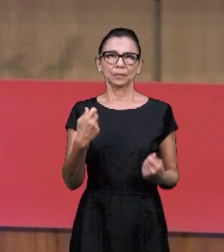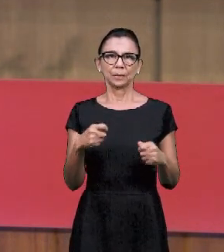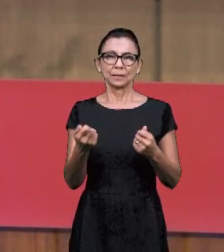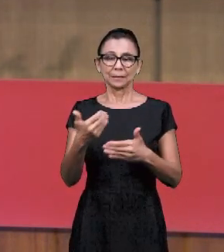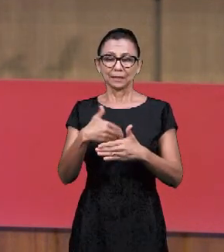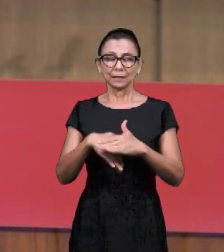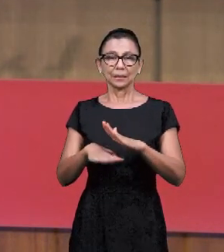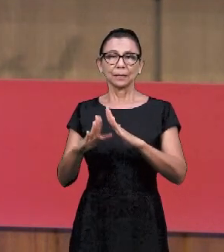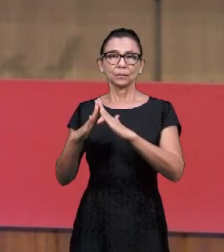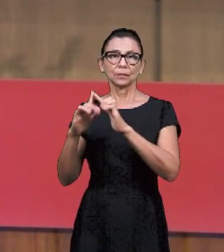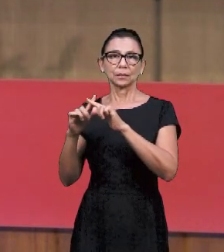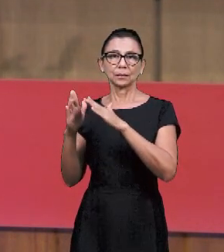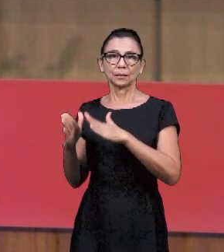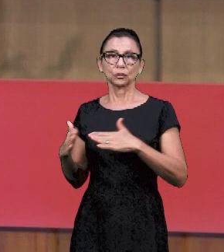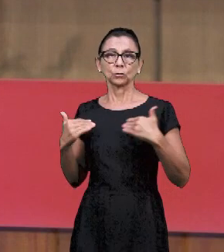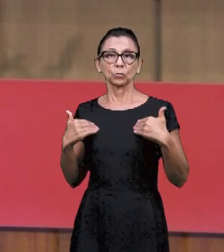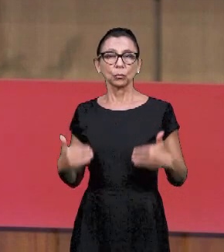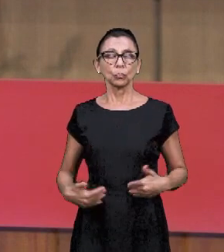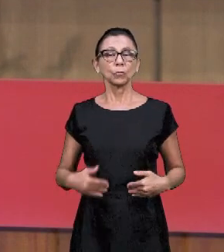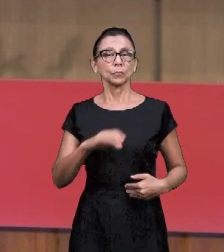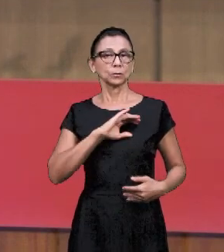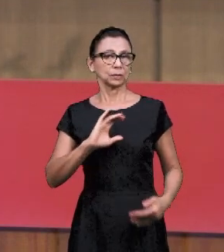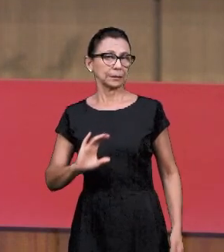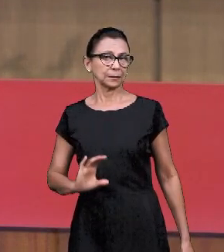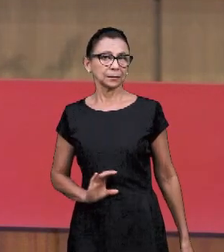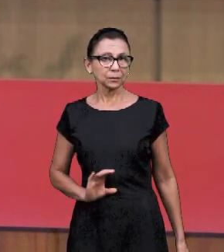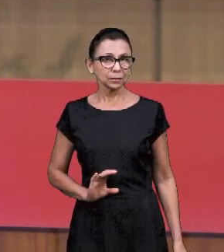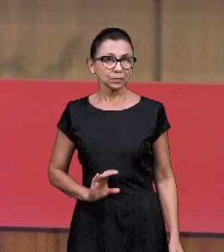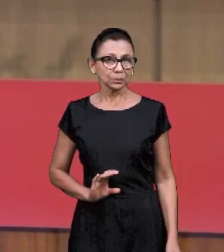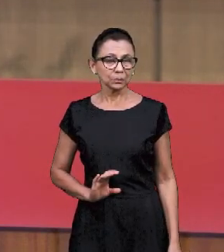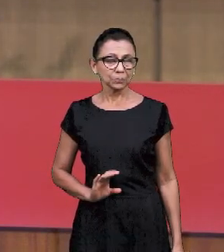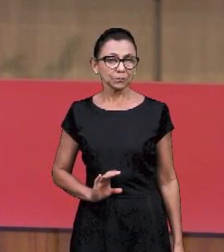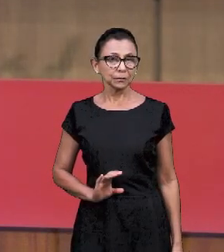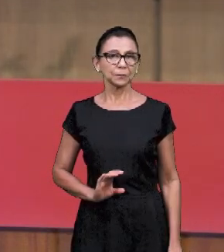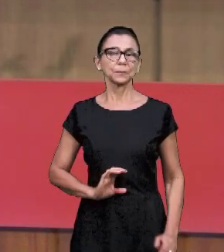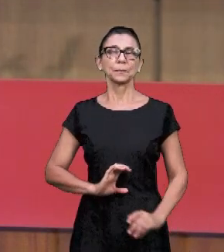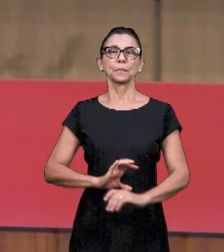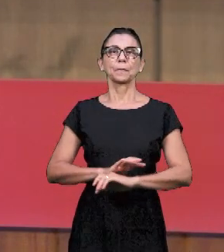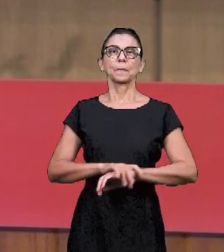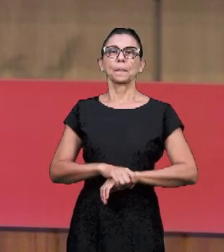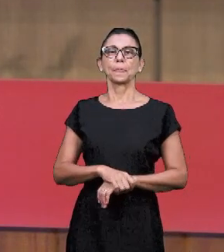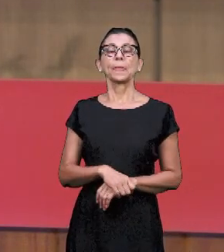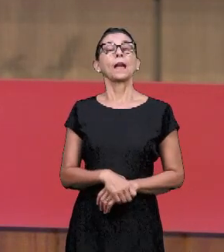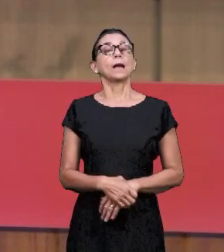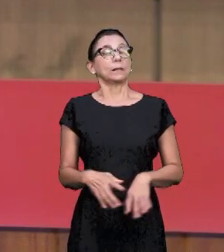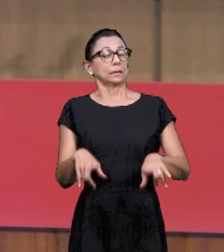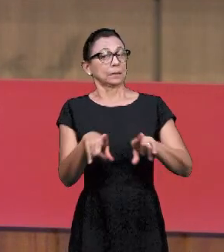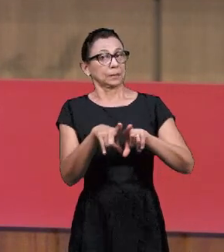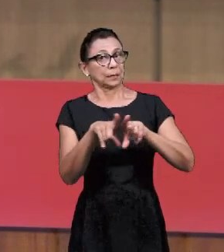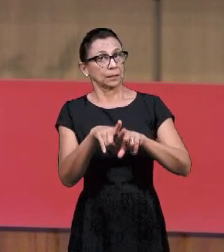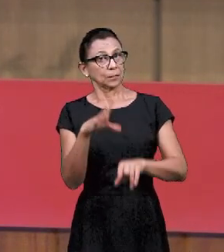Отчуждающий себя согрешает. Это слово об этом говорит.